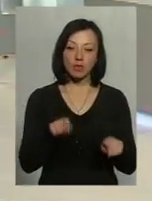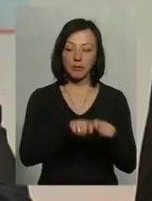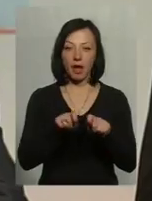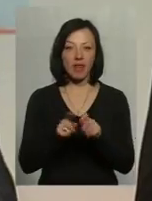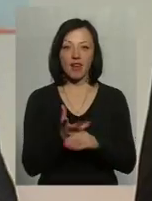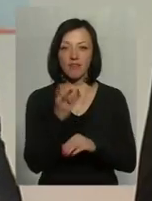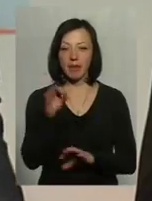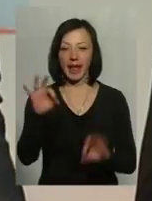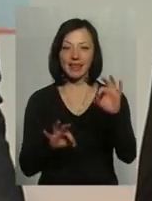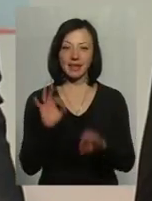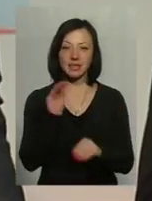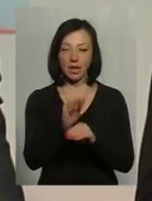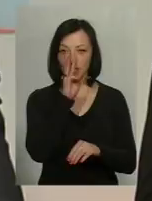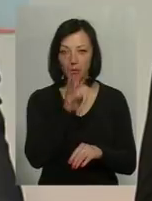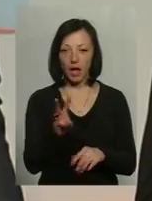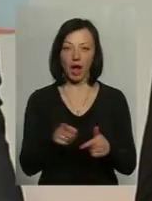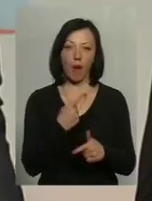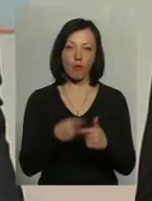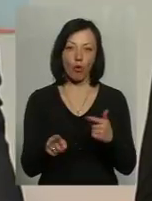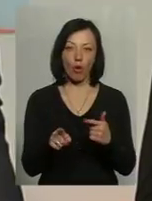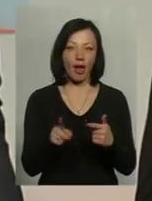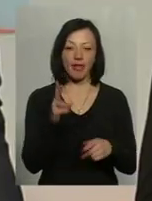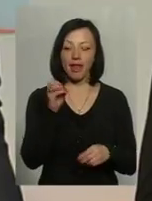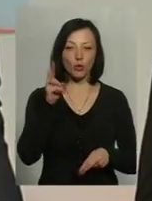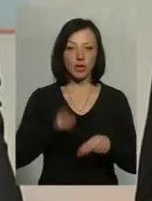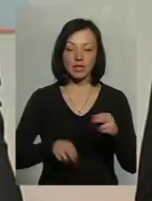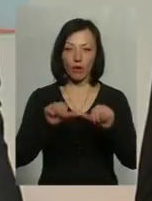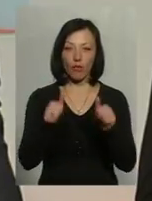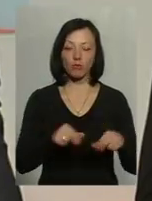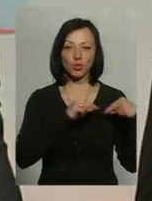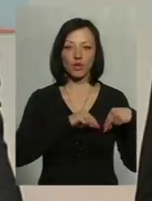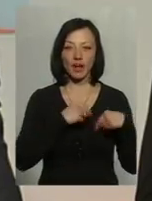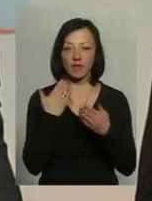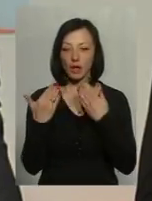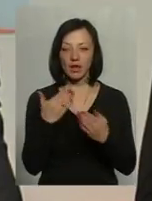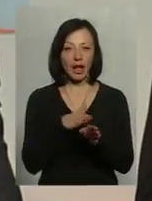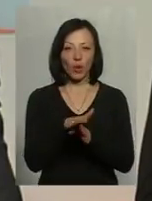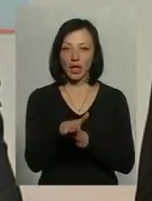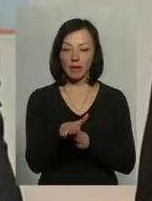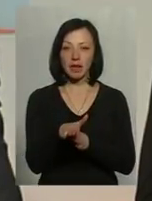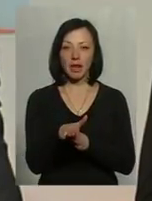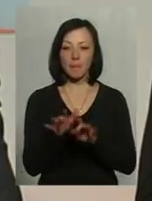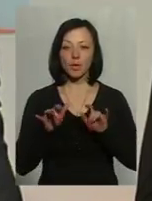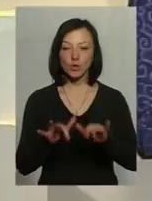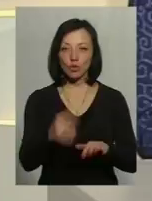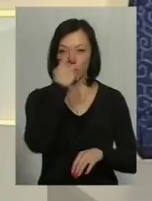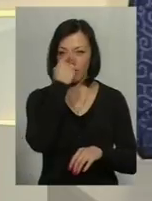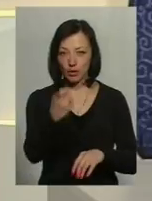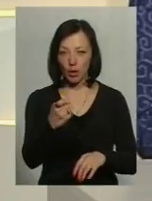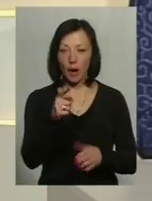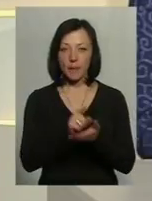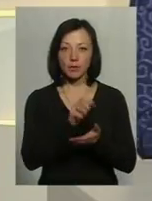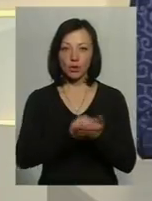повній мірі індексації заробітної плати, або не до кінця оформлення трудових відносин, дотримання, наприклад, процедури повідомлення